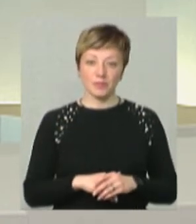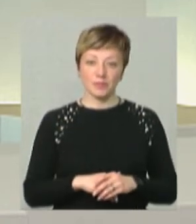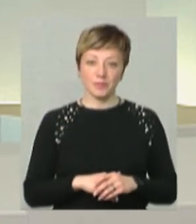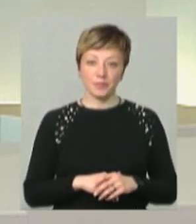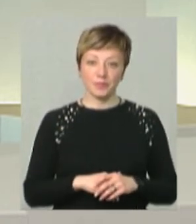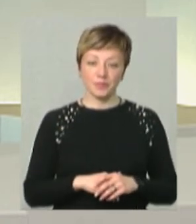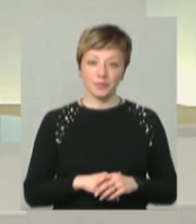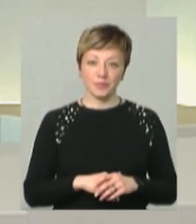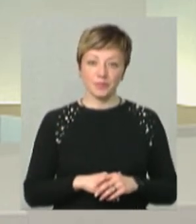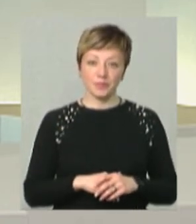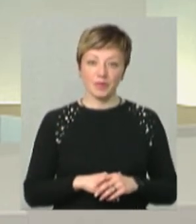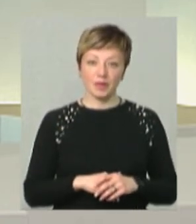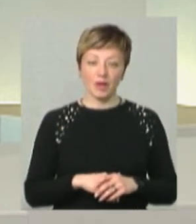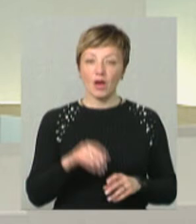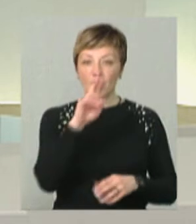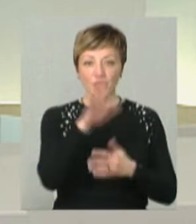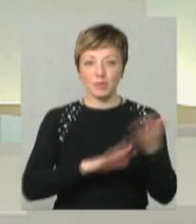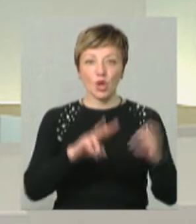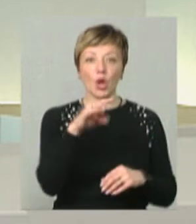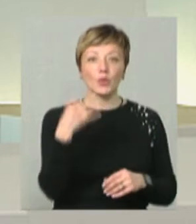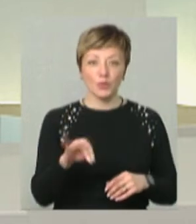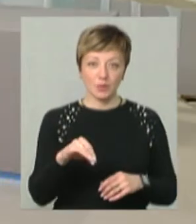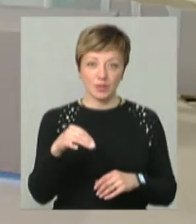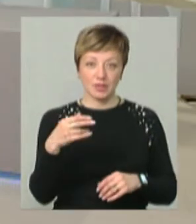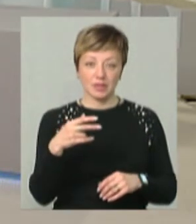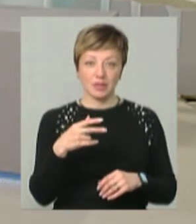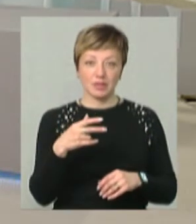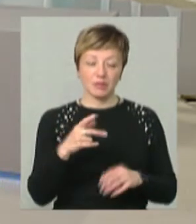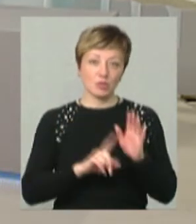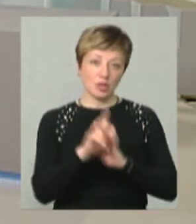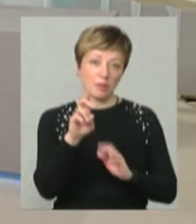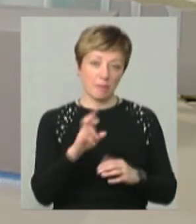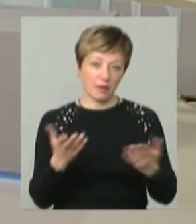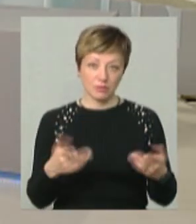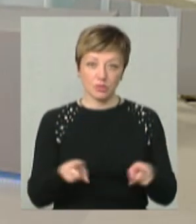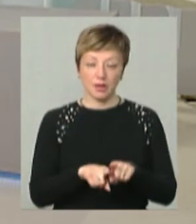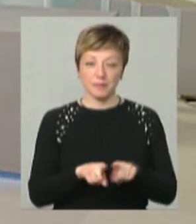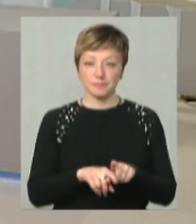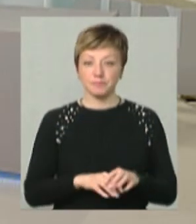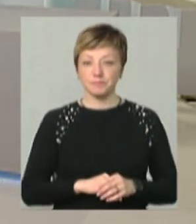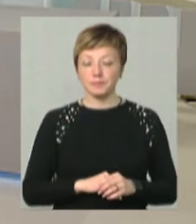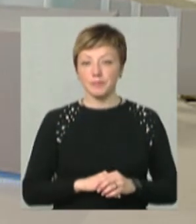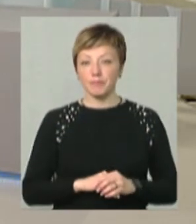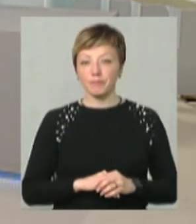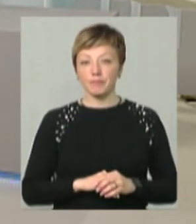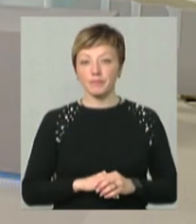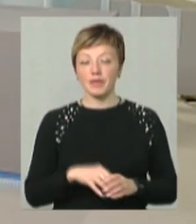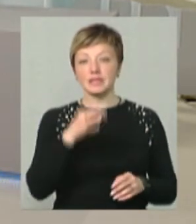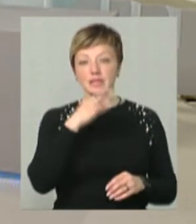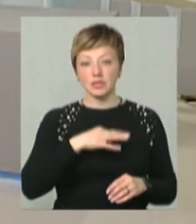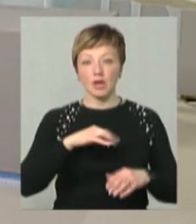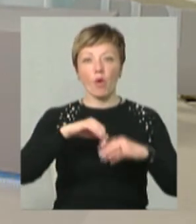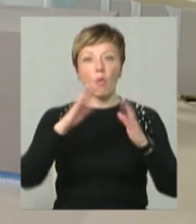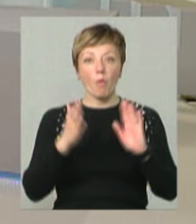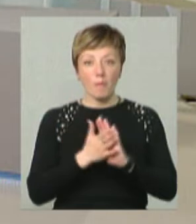лютого чи початок березня. А скажіть, комплекс справ,